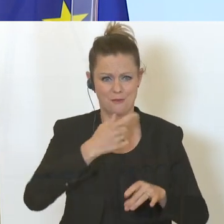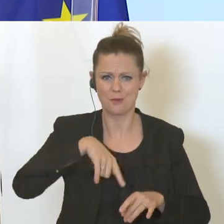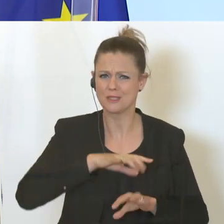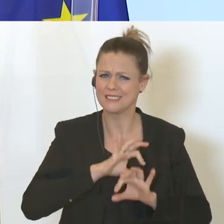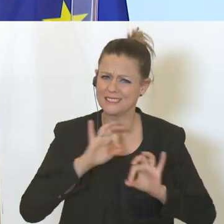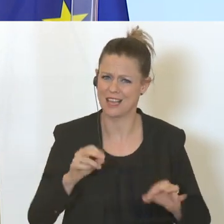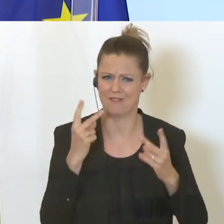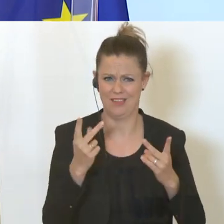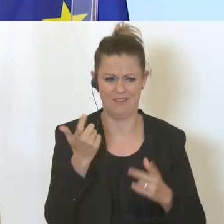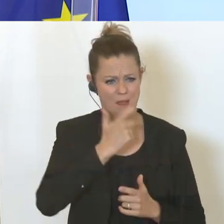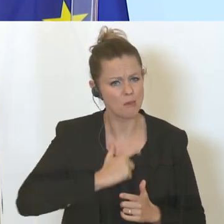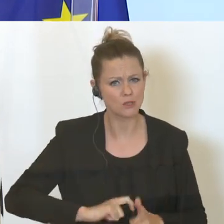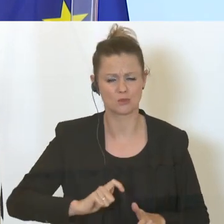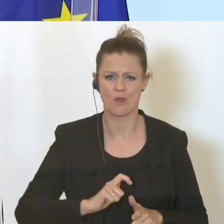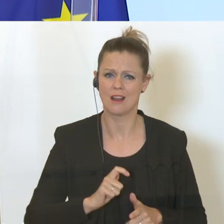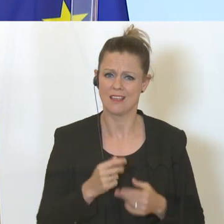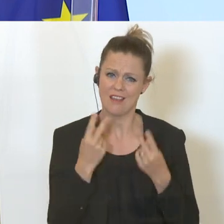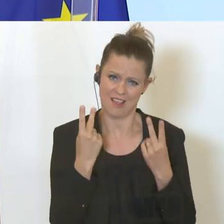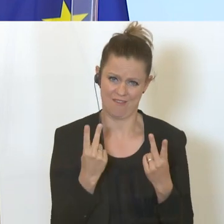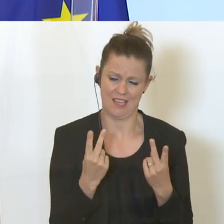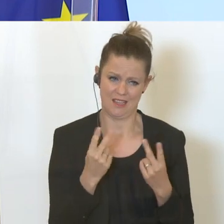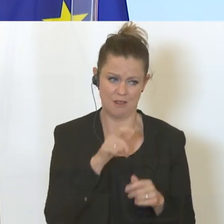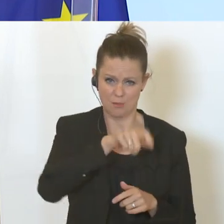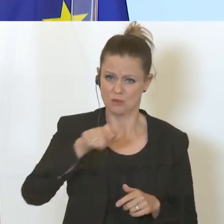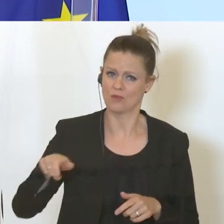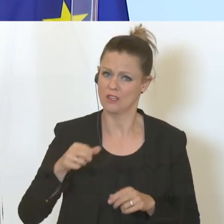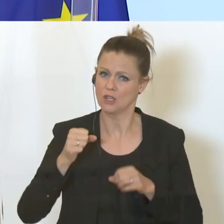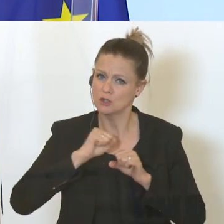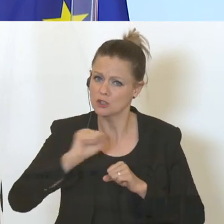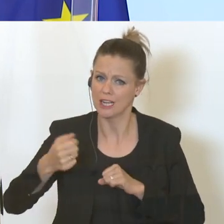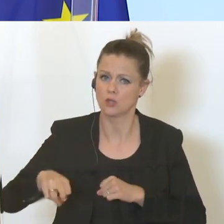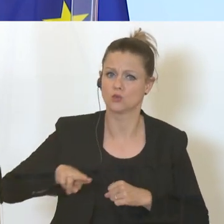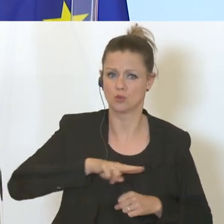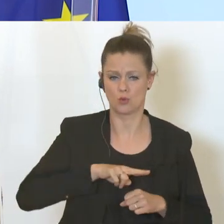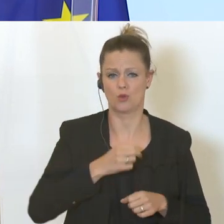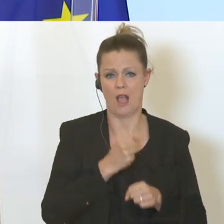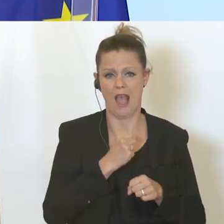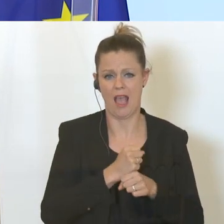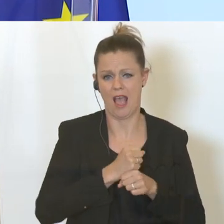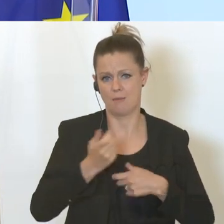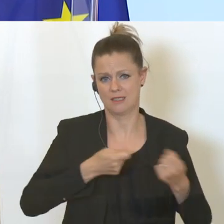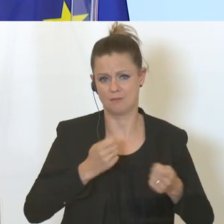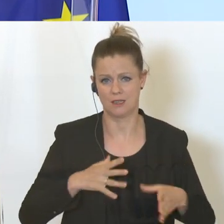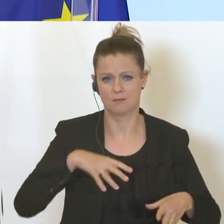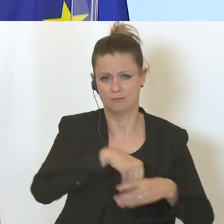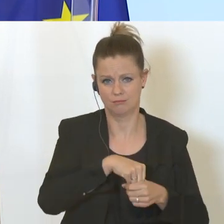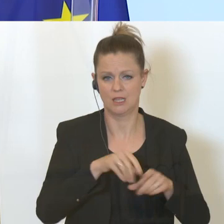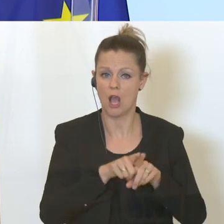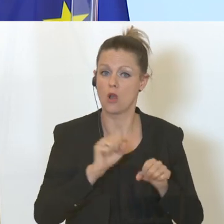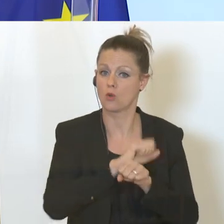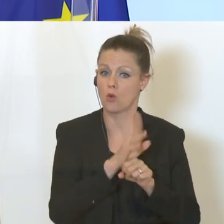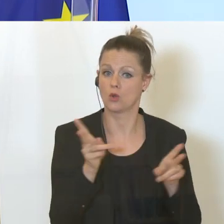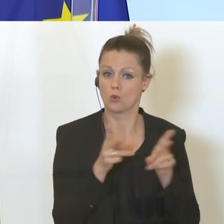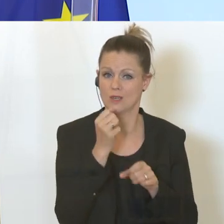ein persönliches Anliegen, dass wir die Menschen so schnell wie möglich wieder in den Arbeitsmarkt vermitteln, aber auch, dass die Corona-Kurzarbeit